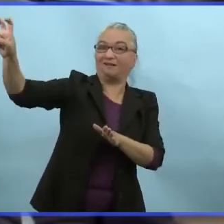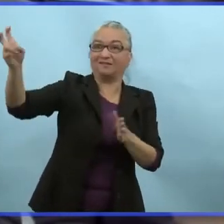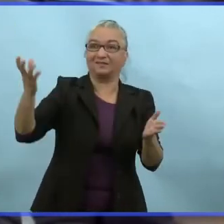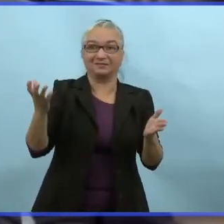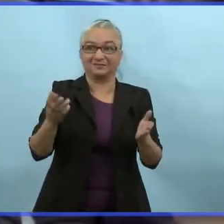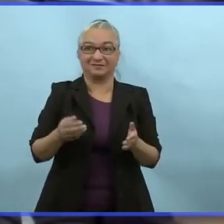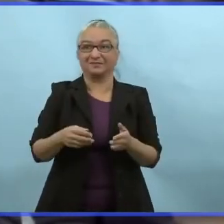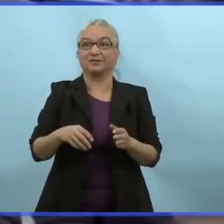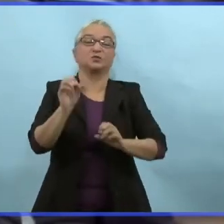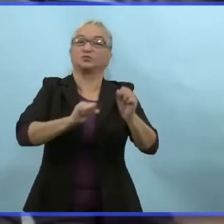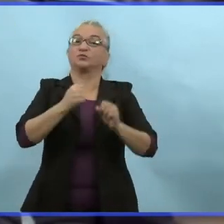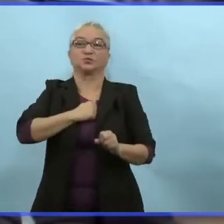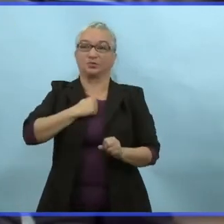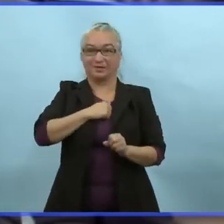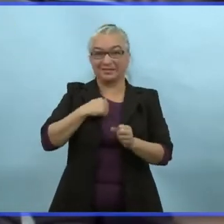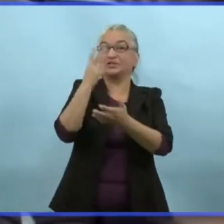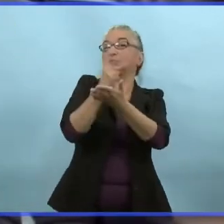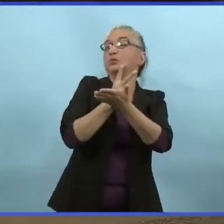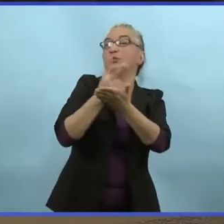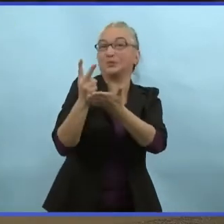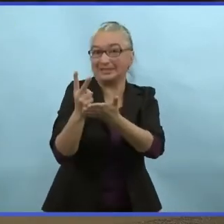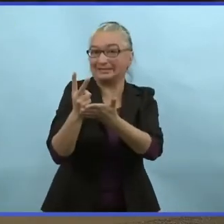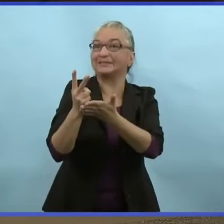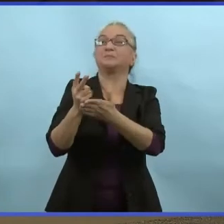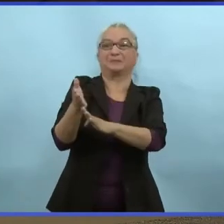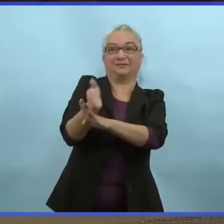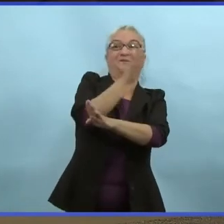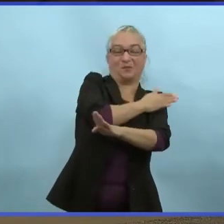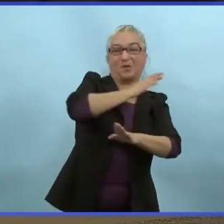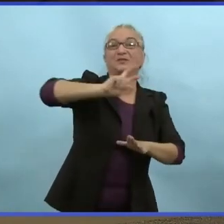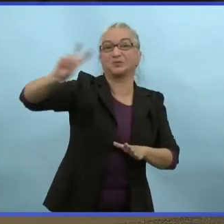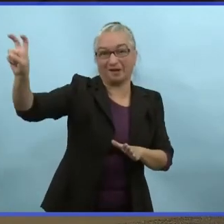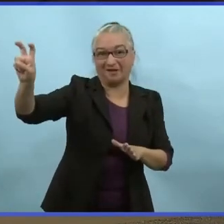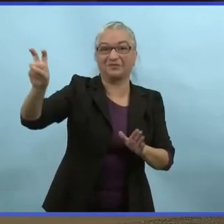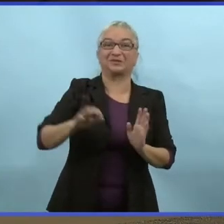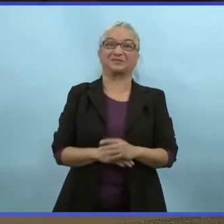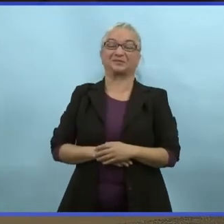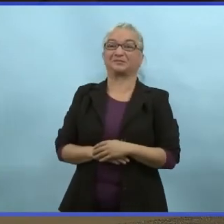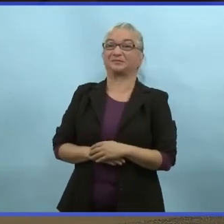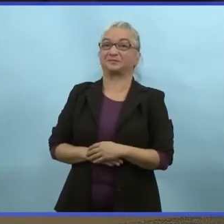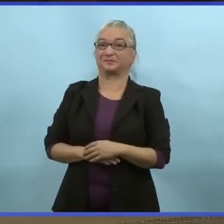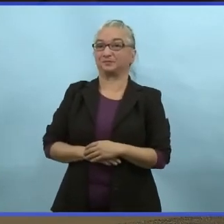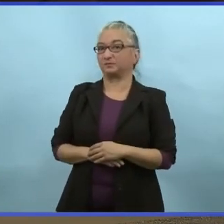le vaccin, mais que vous l'avez reçu au moins deux semaines avant de voyager.